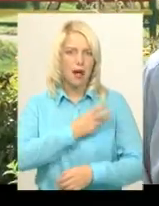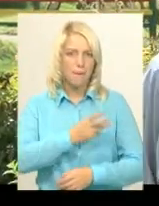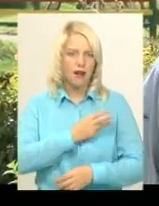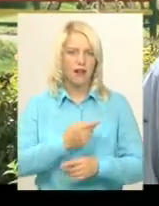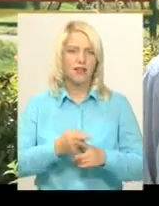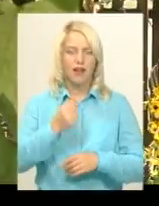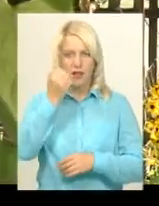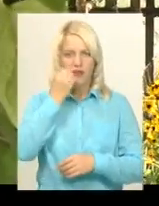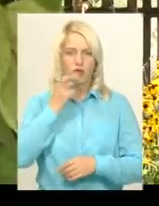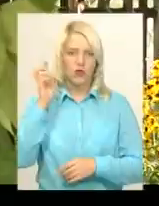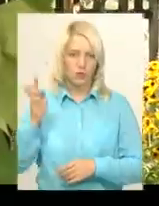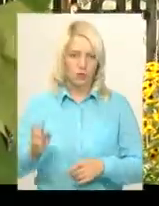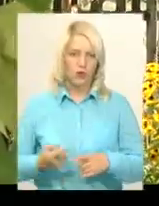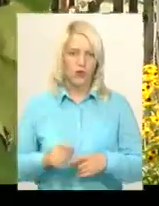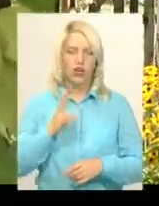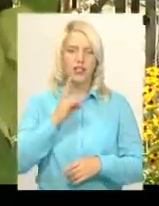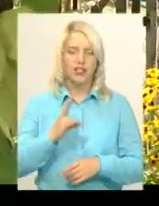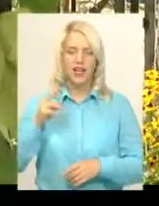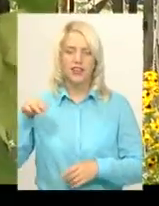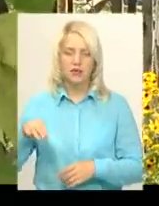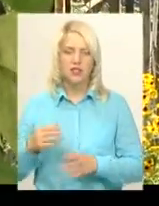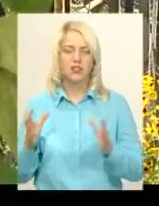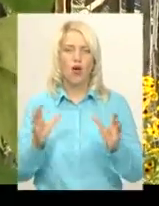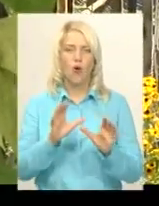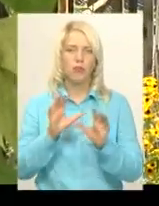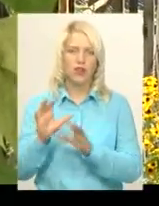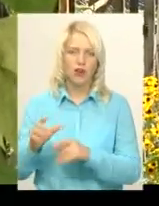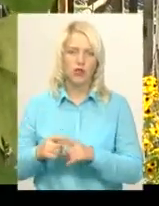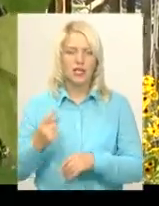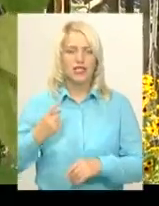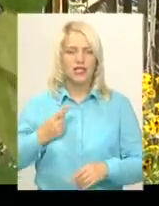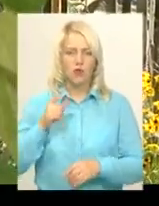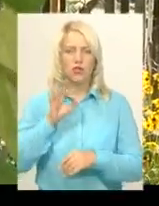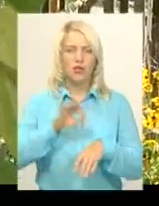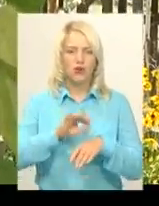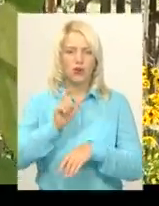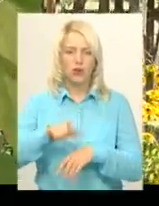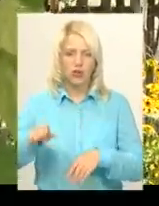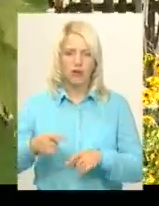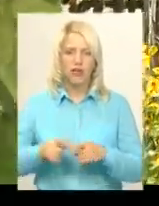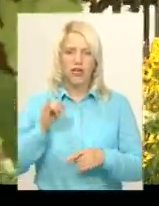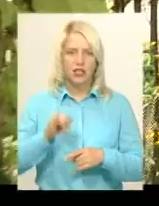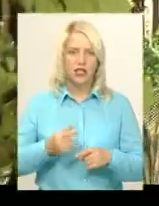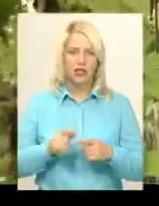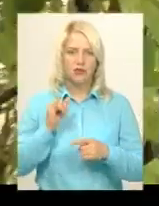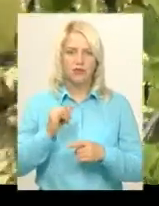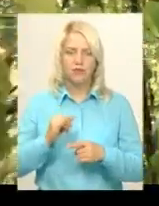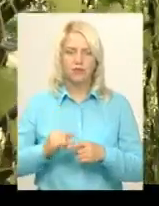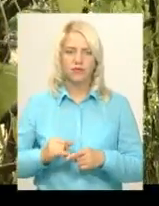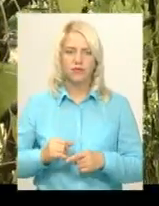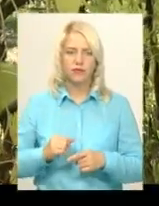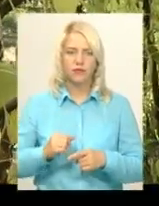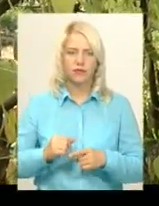ого-го. Ніна Тимцись опікується самотніми і недужими односельцями не тільки як соцпрацівник із терцентру. Допомагає їй